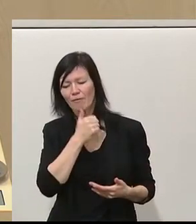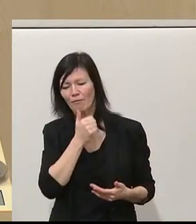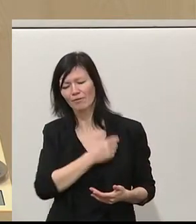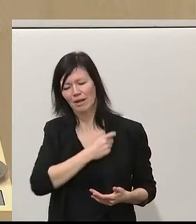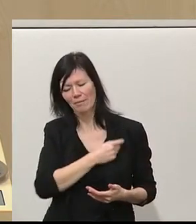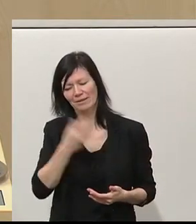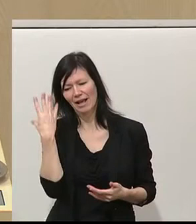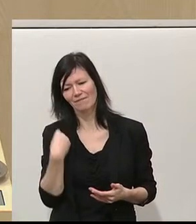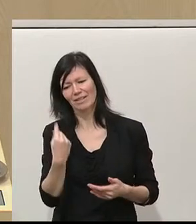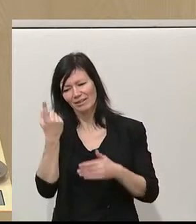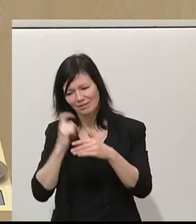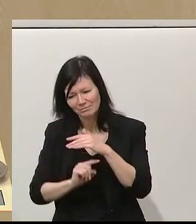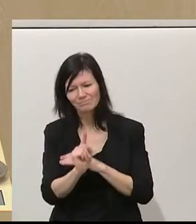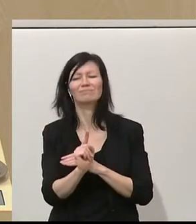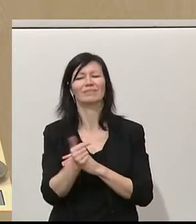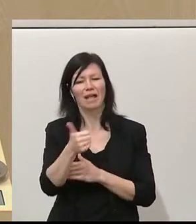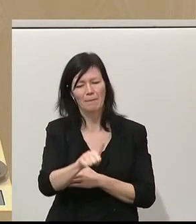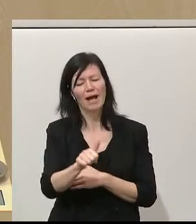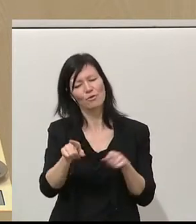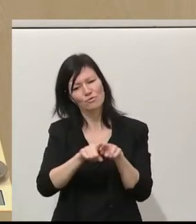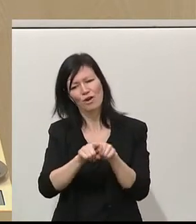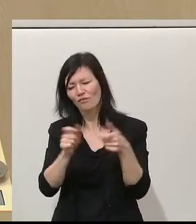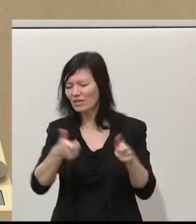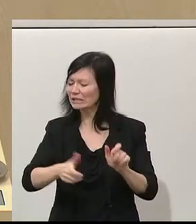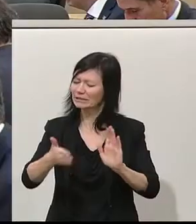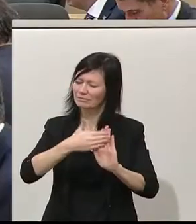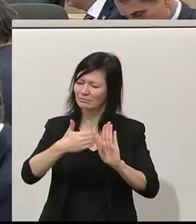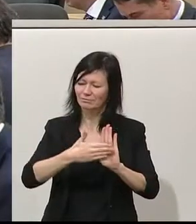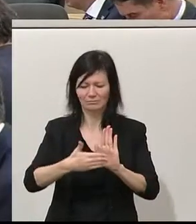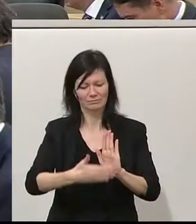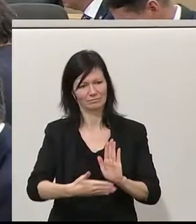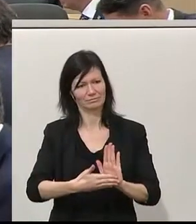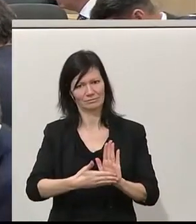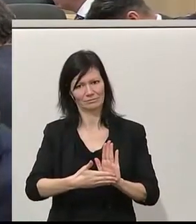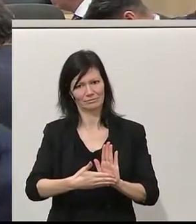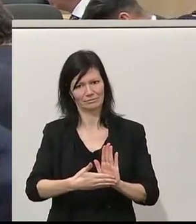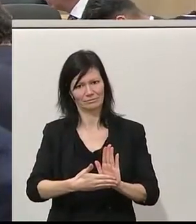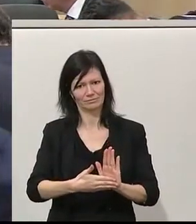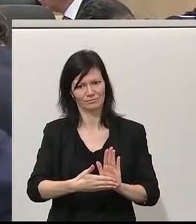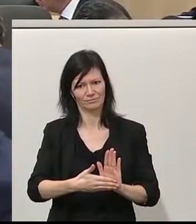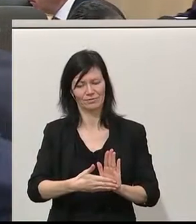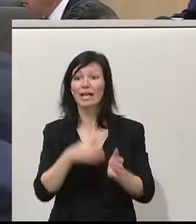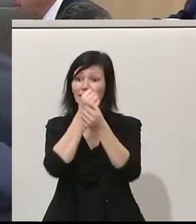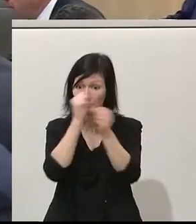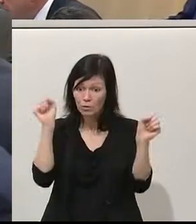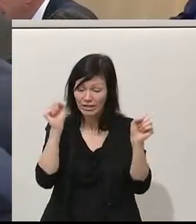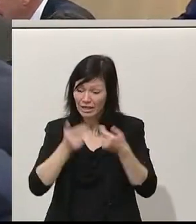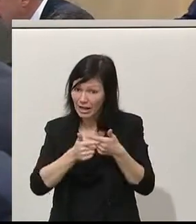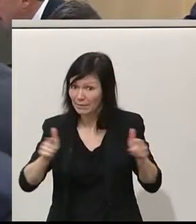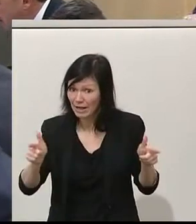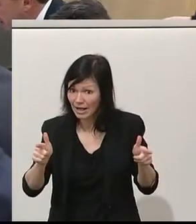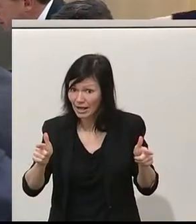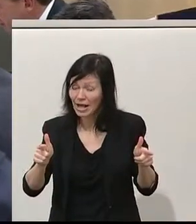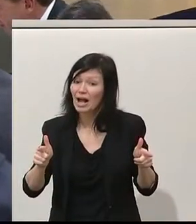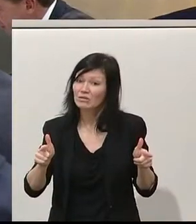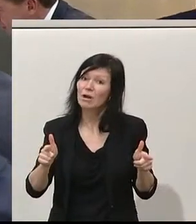auch festgeschrieben ist. Eine liberale wehrhafte Demokratie braucht Transparenz,